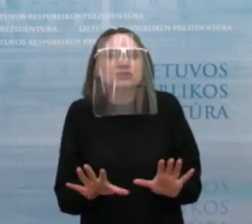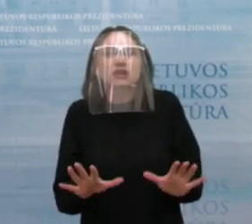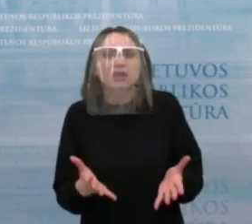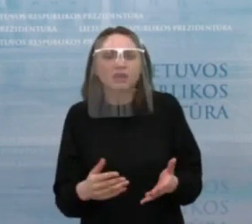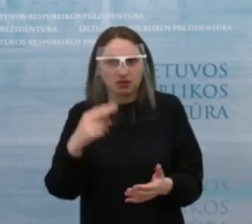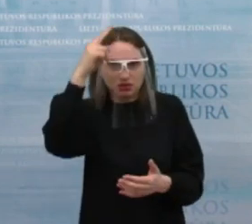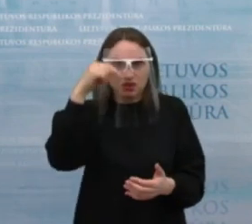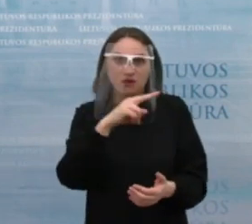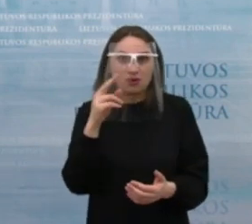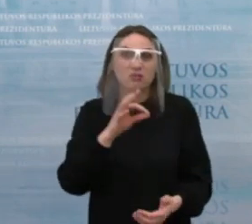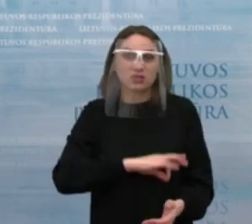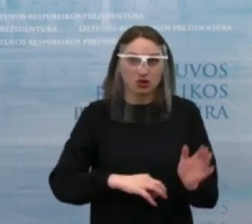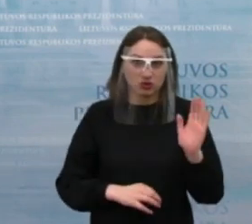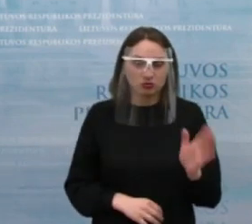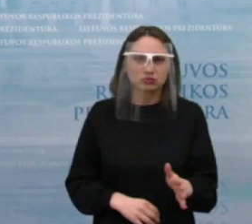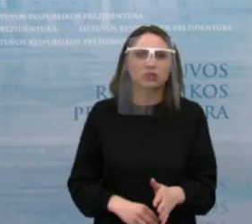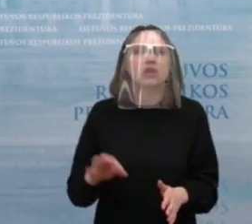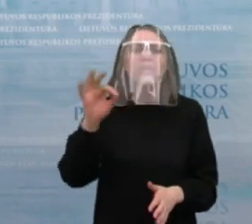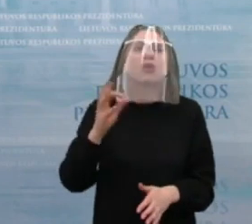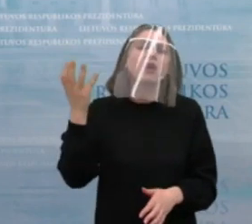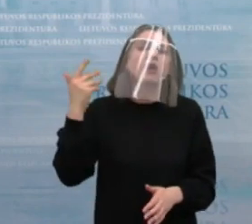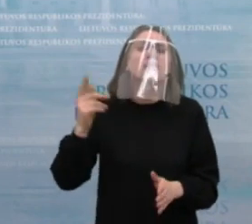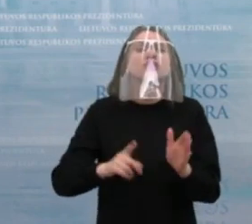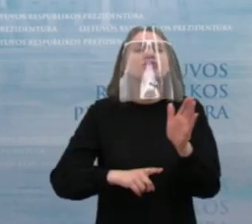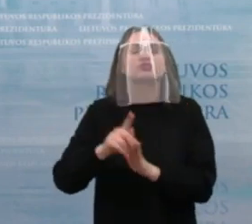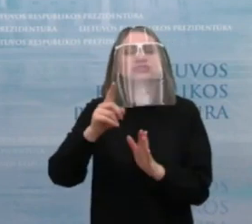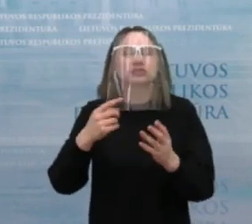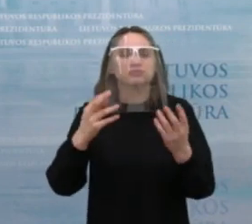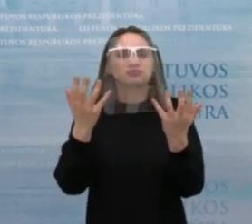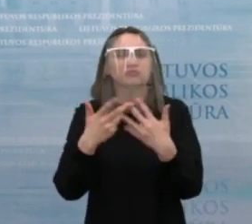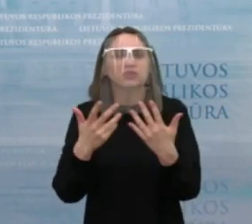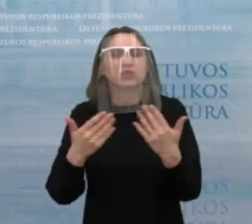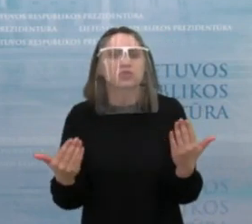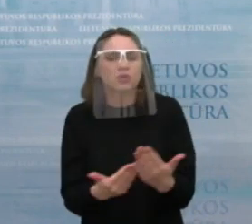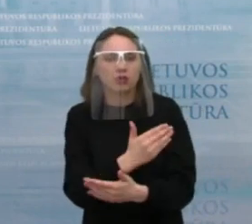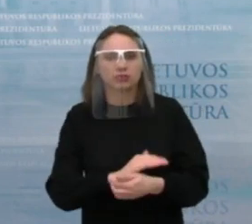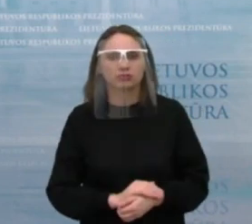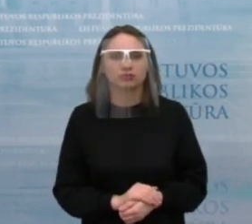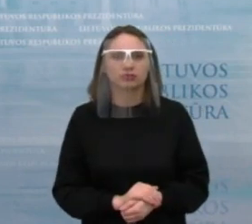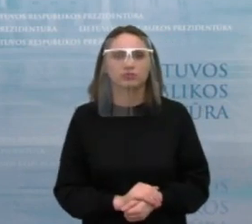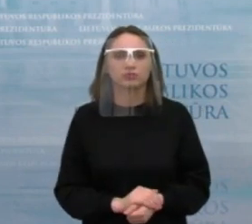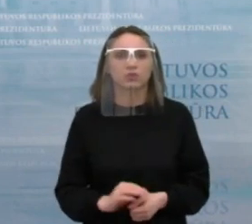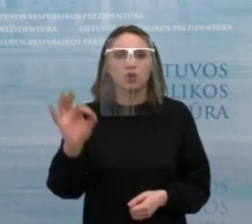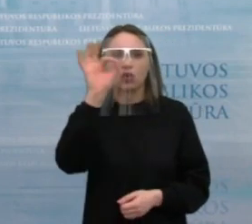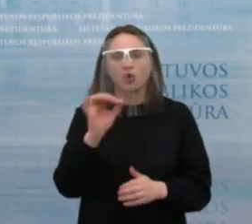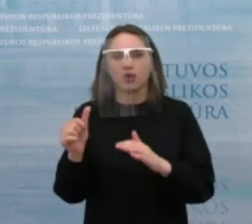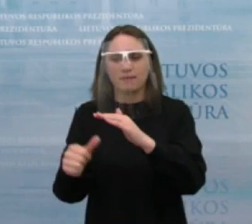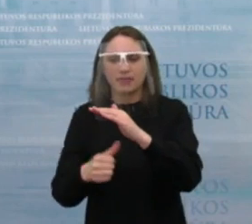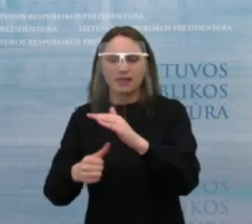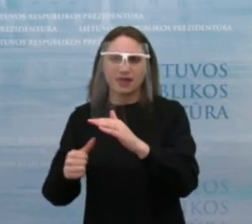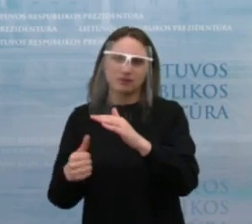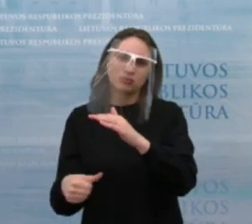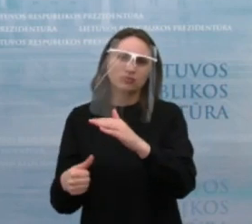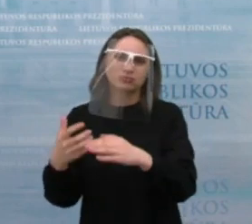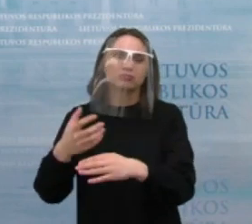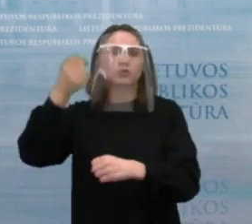tėvams ir kada tai galėtų būti padaryta. Ir taip pat minėjot, kad peržiūrėsite nedarbo draudimą, tai kaip